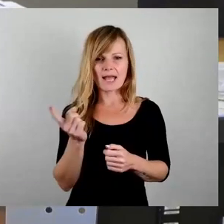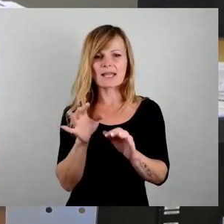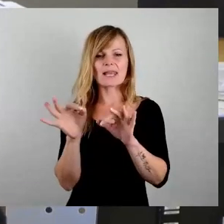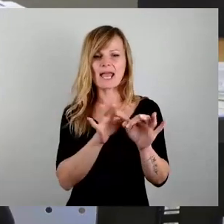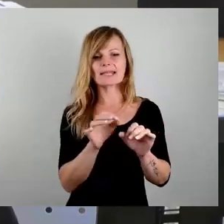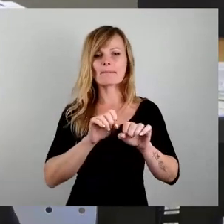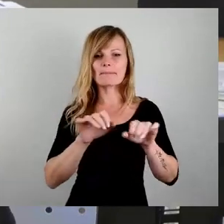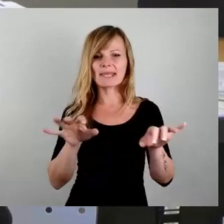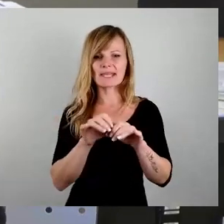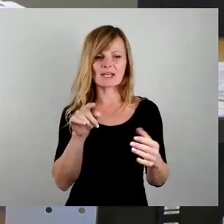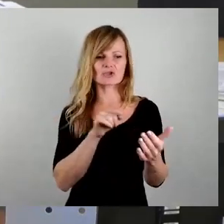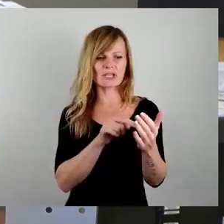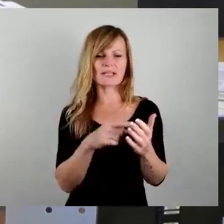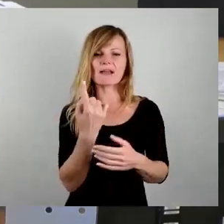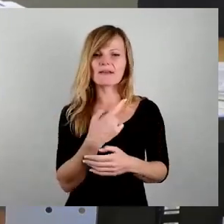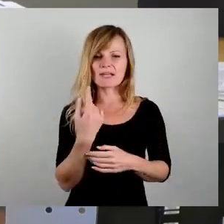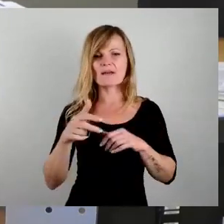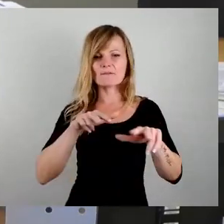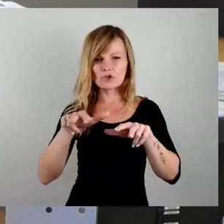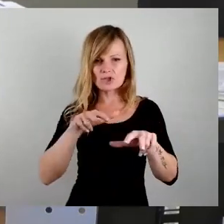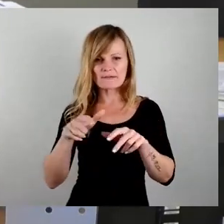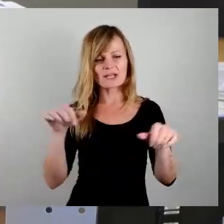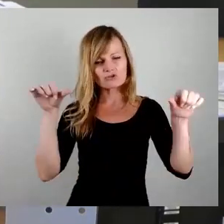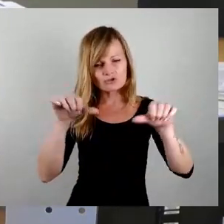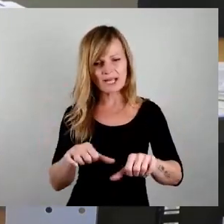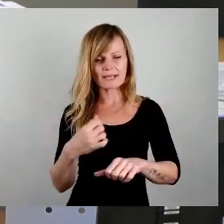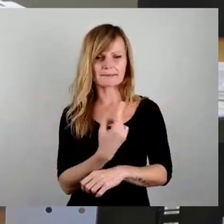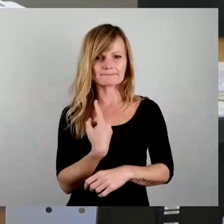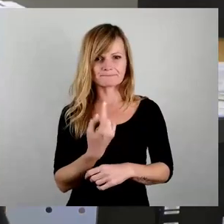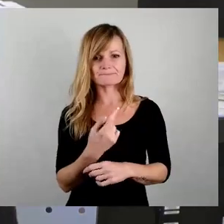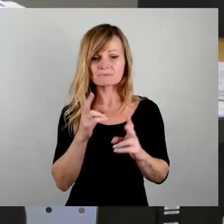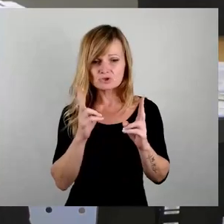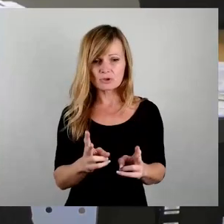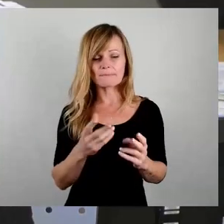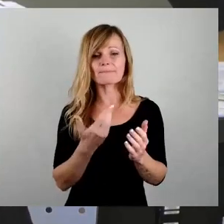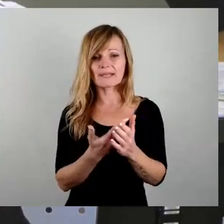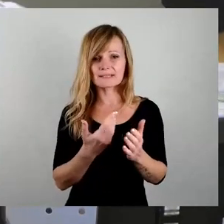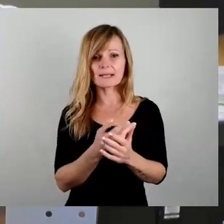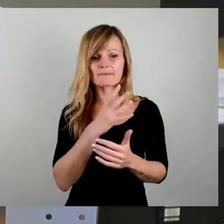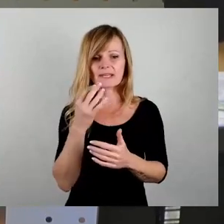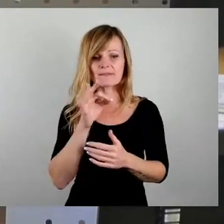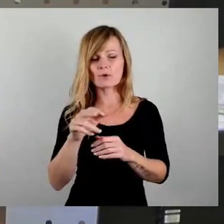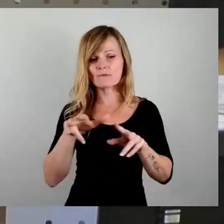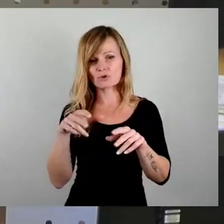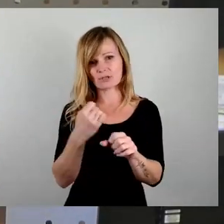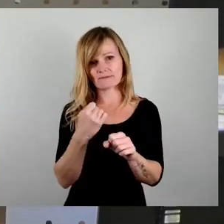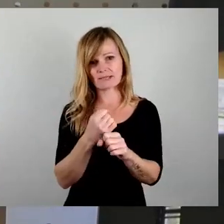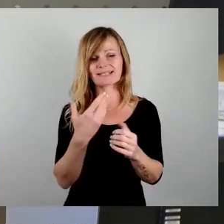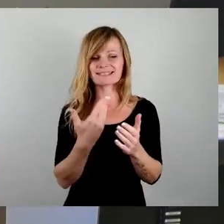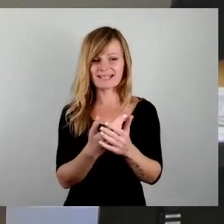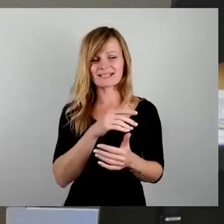es uns wirtschaftlich ganz, ganz schlecht geht, dass das stimme. Und deswegen muss man ganz viel für die Wirtschaft tun. Und das zeichnet die AfD aus.